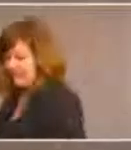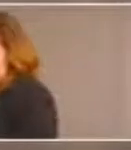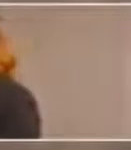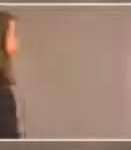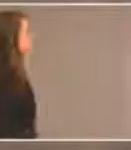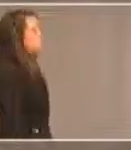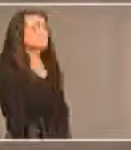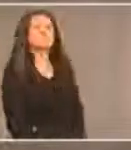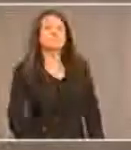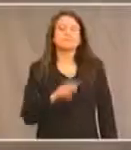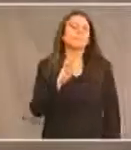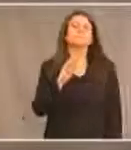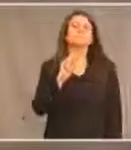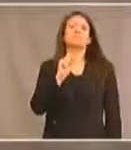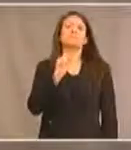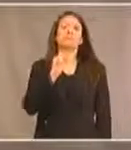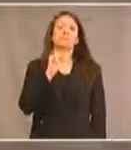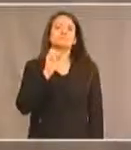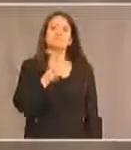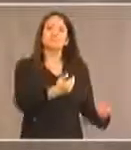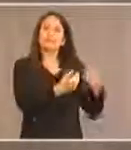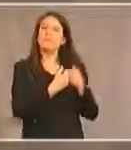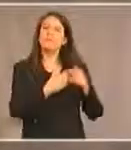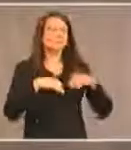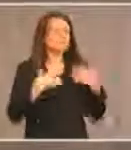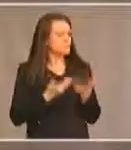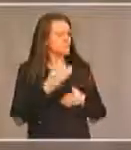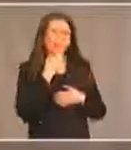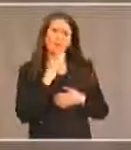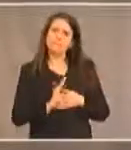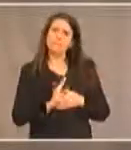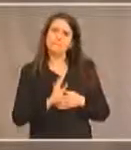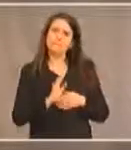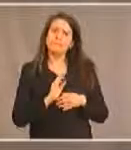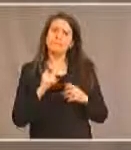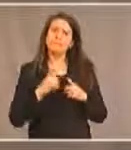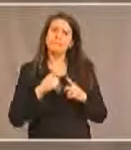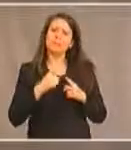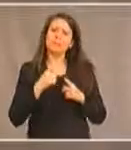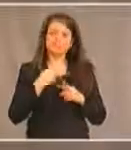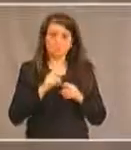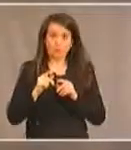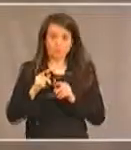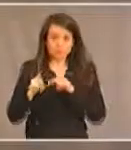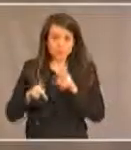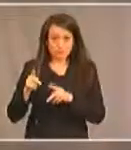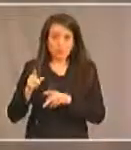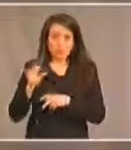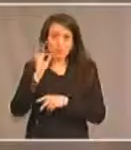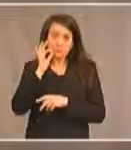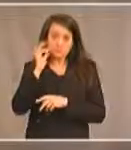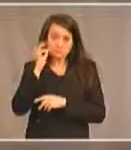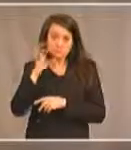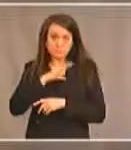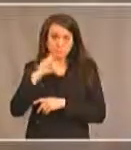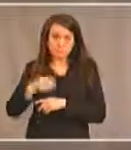Mathieu demande quel serait le meilleur moyen d'inclure les autochtones à grand-handicap dans l'évaluation